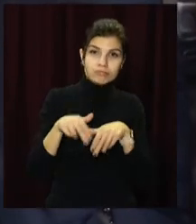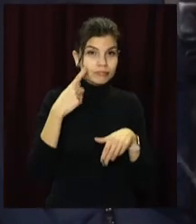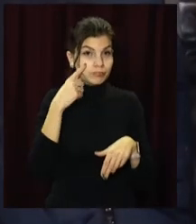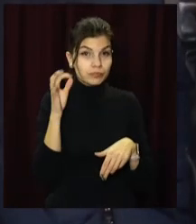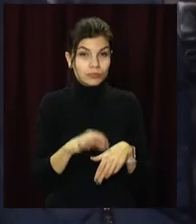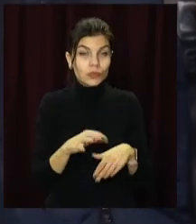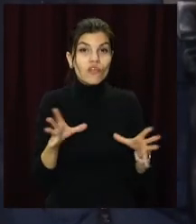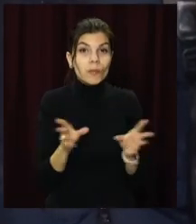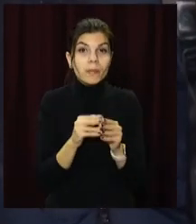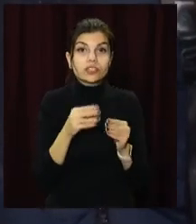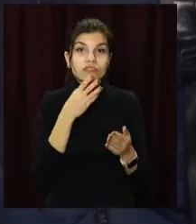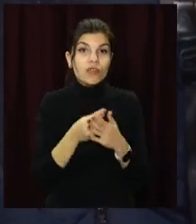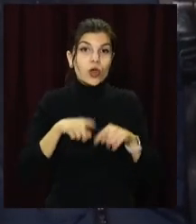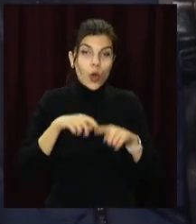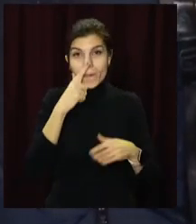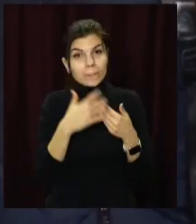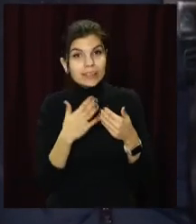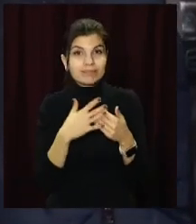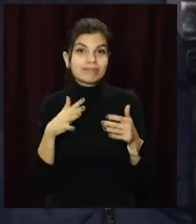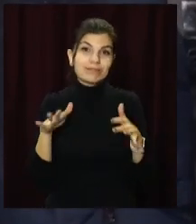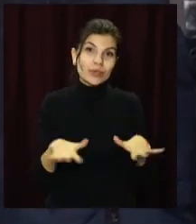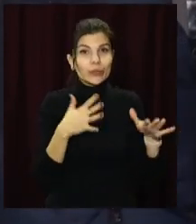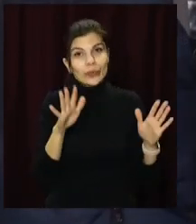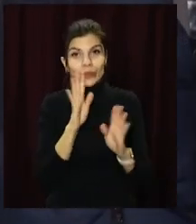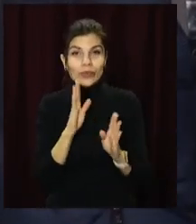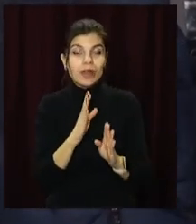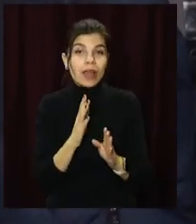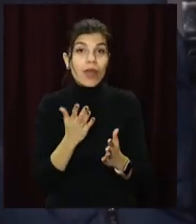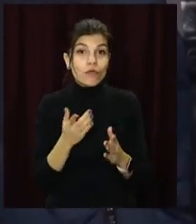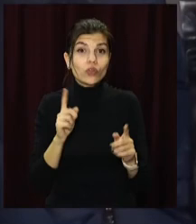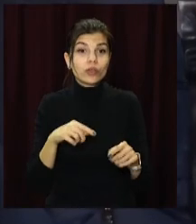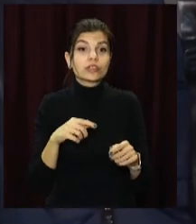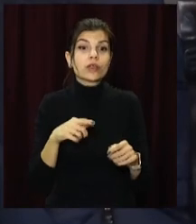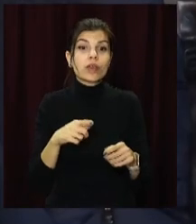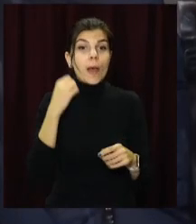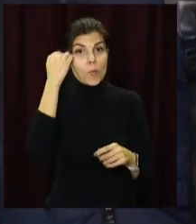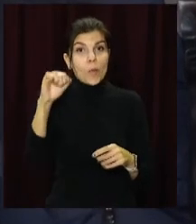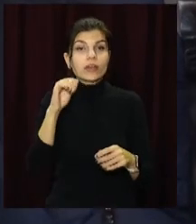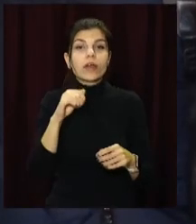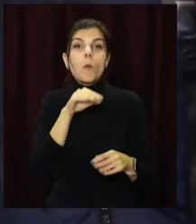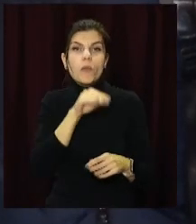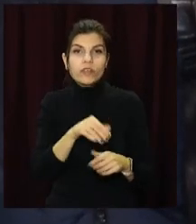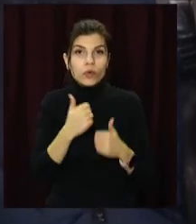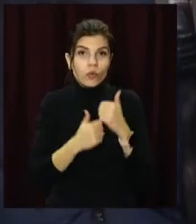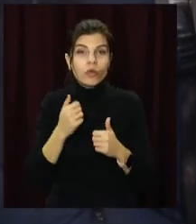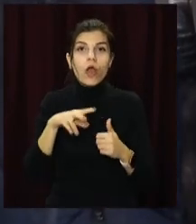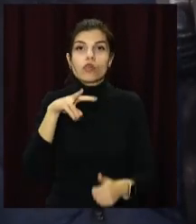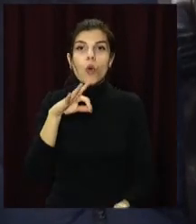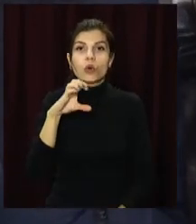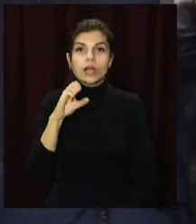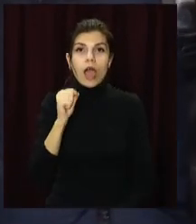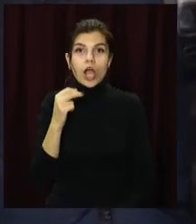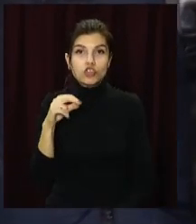вместе з своїми родними і близькими, але також і победи в професіональному конкурсі, який пройшов в Лос-Анджелесі,